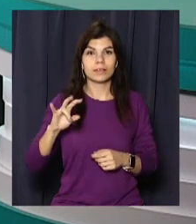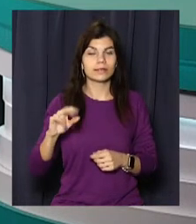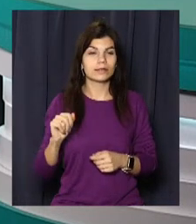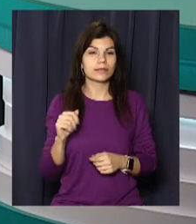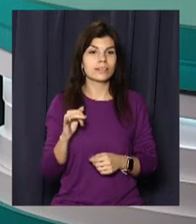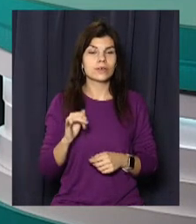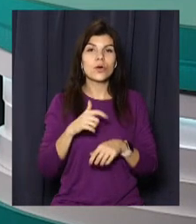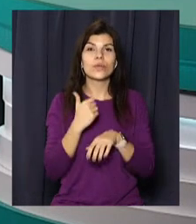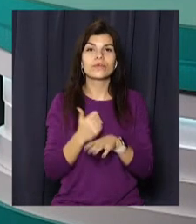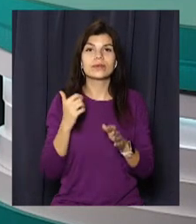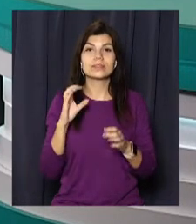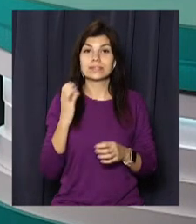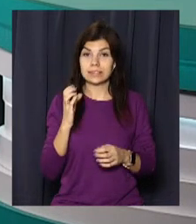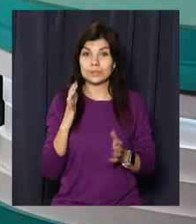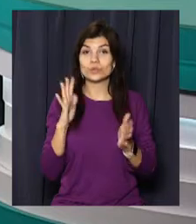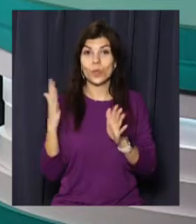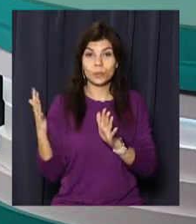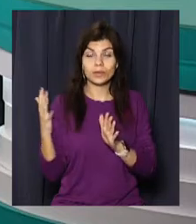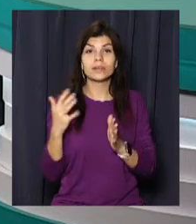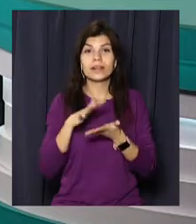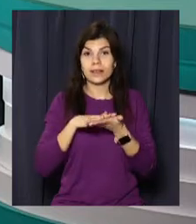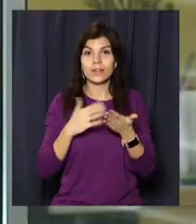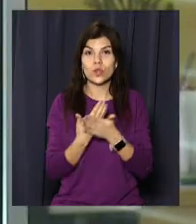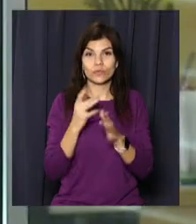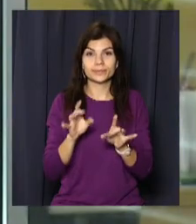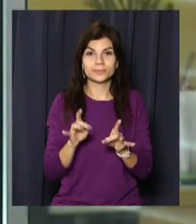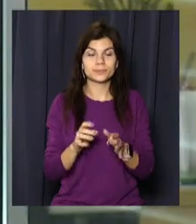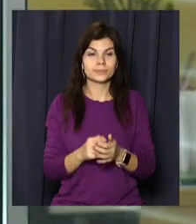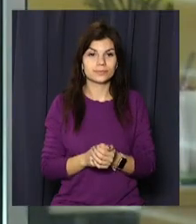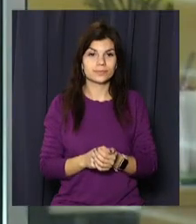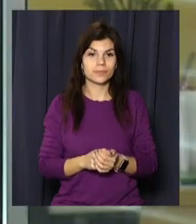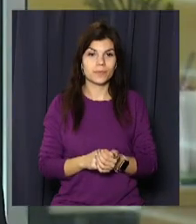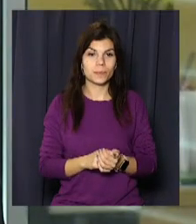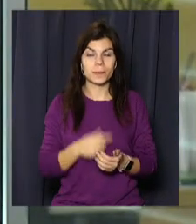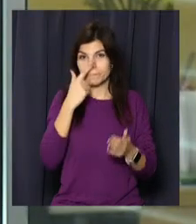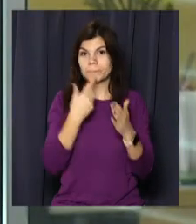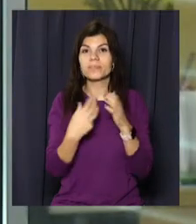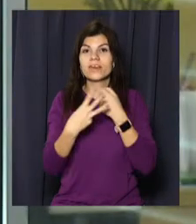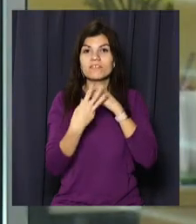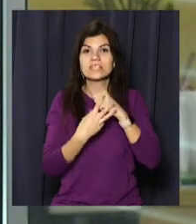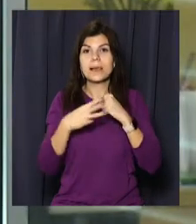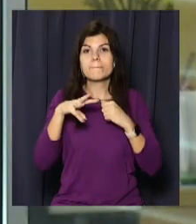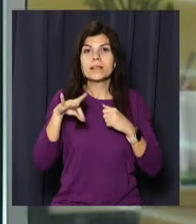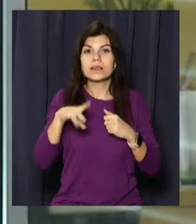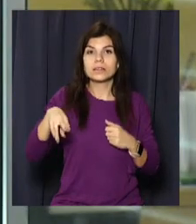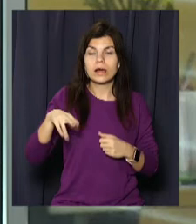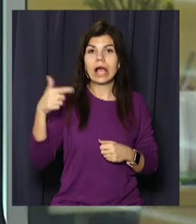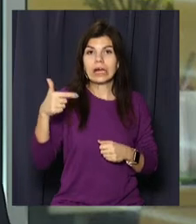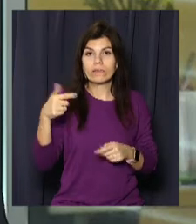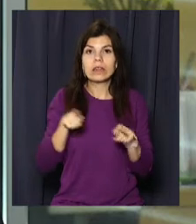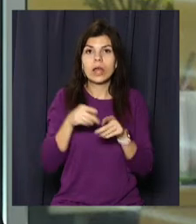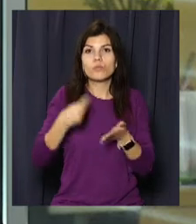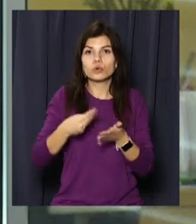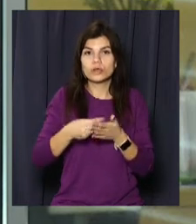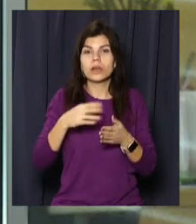Пуховкіна. І про події середина цього годину далі у випуску. Майже 18 мільярдів гривень – такий бюджет